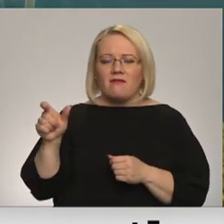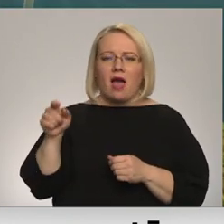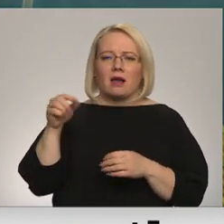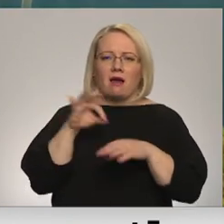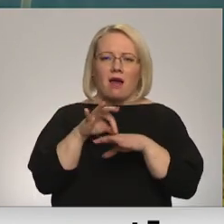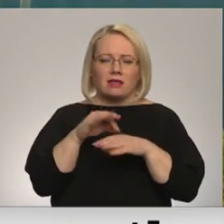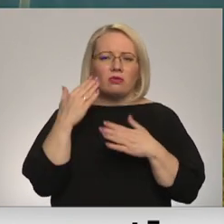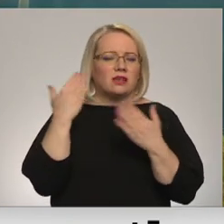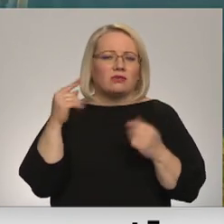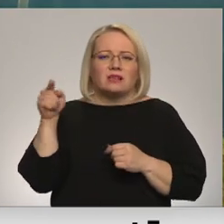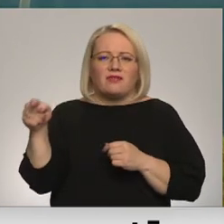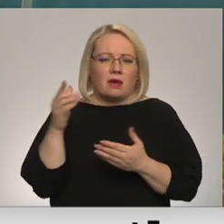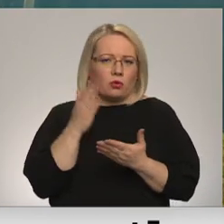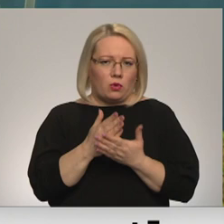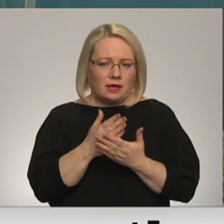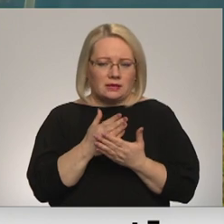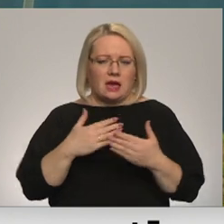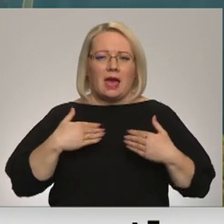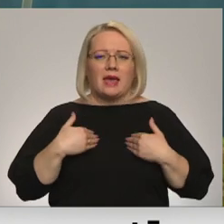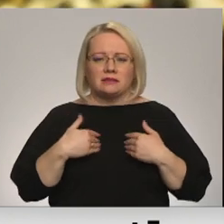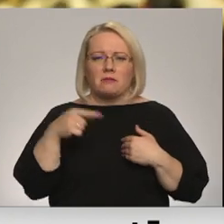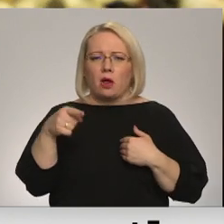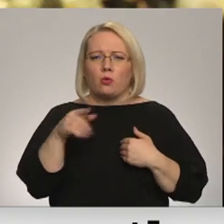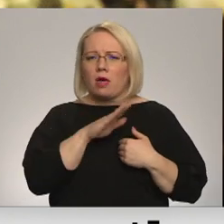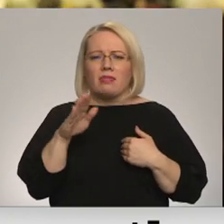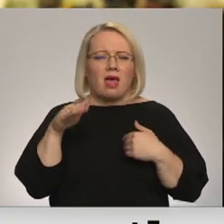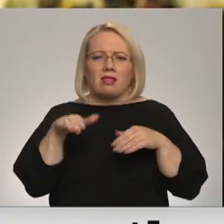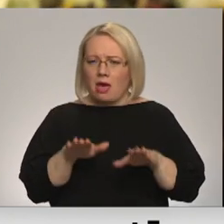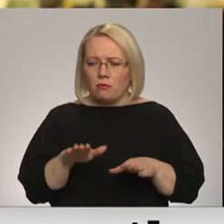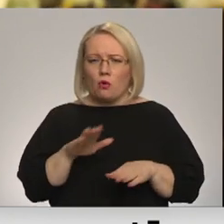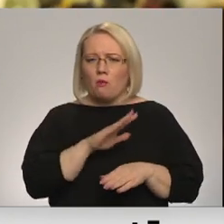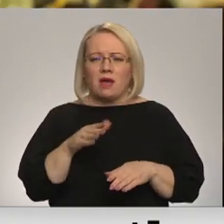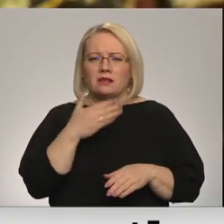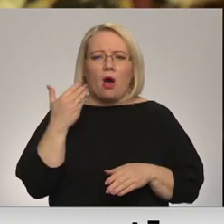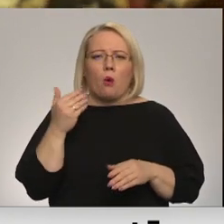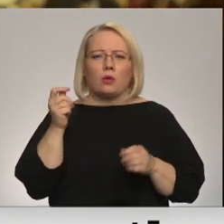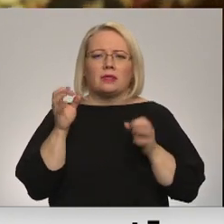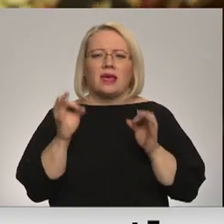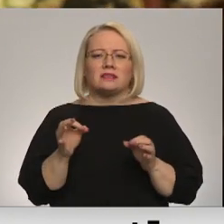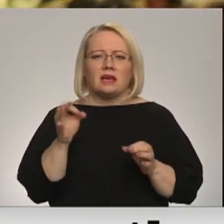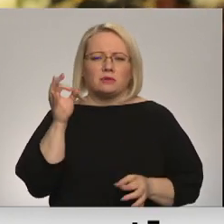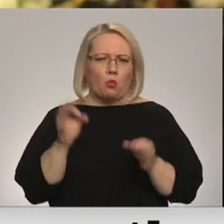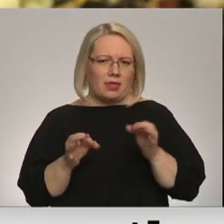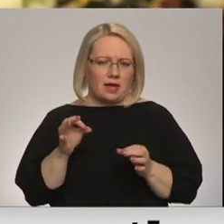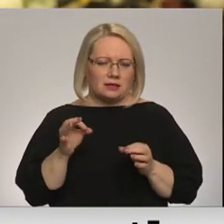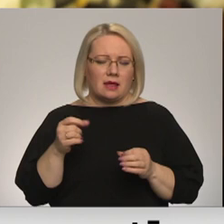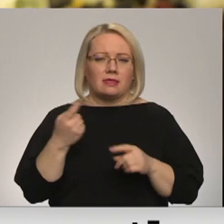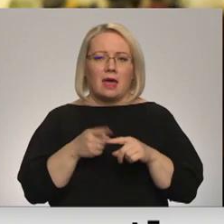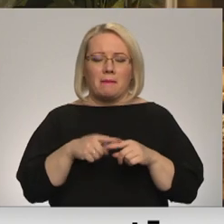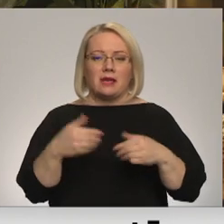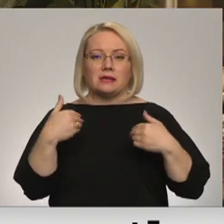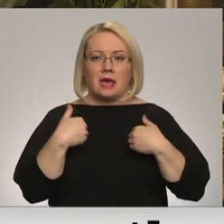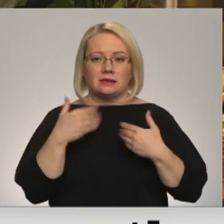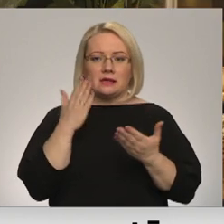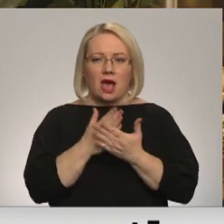noticis dzīvē. Ne man ir spries par to, ne man ir viņu notiesāk. Es jau tāpēc esmu, lai